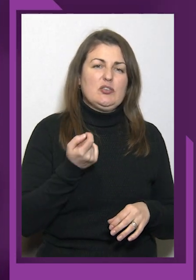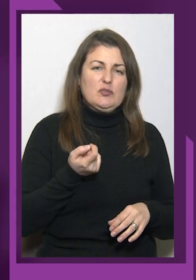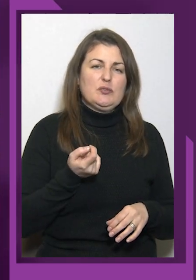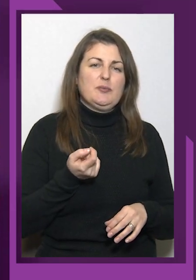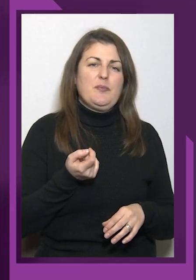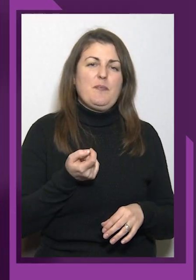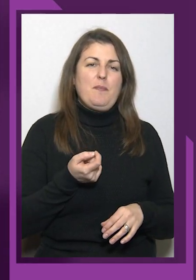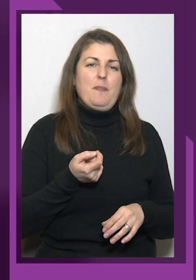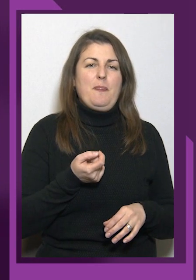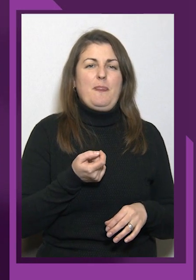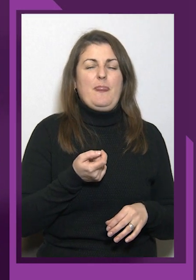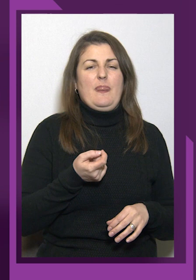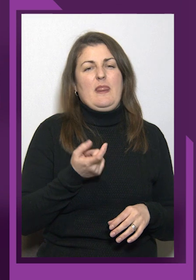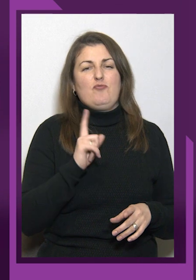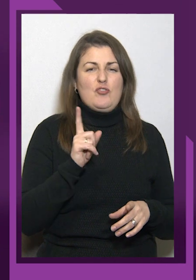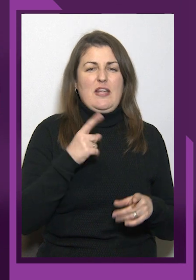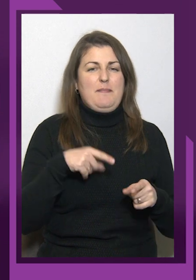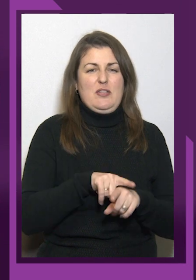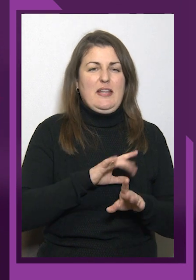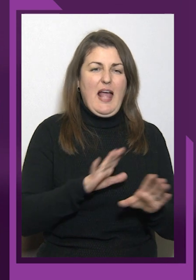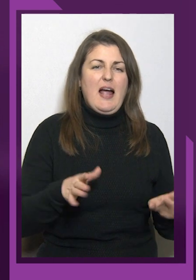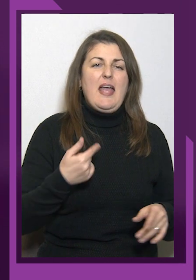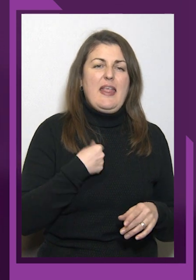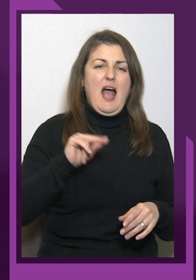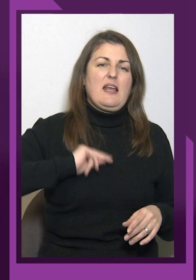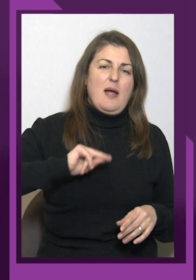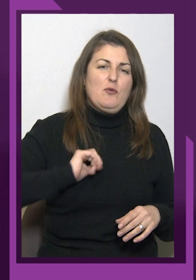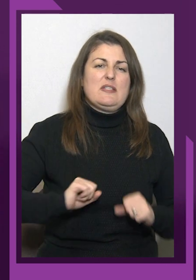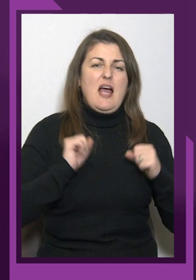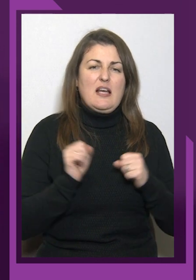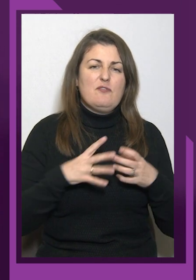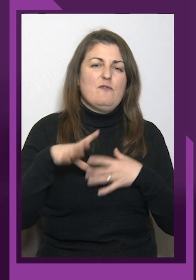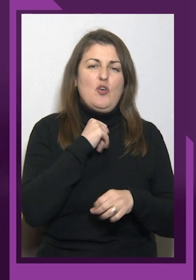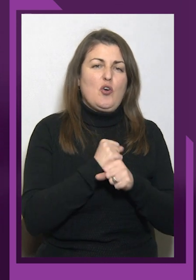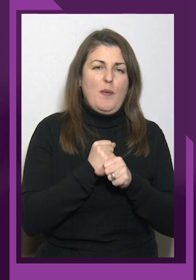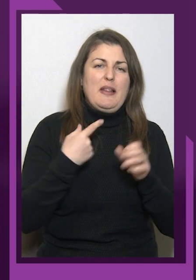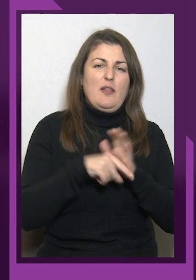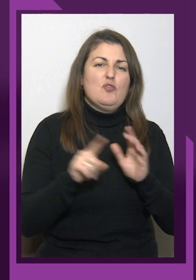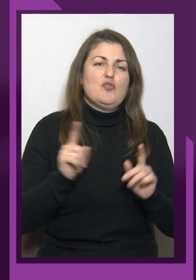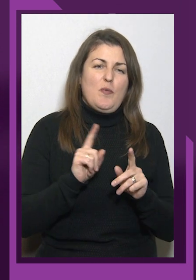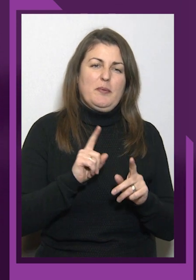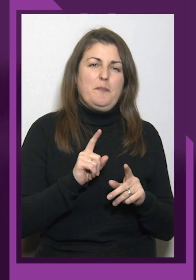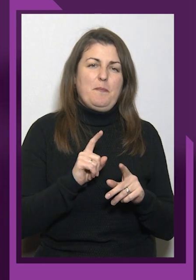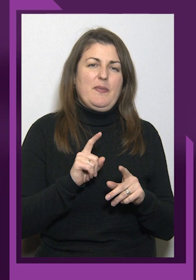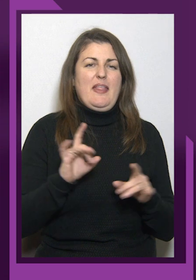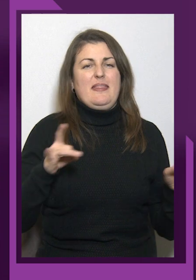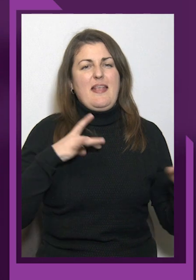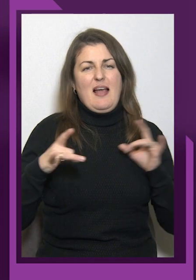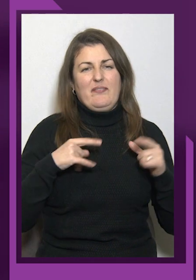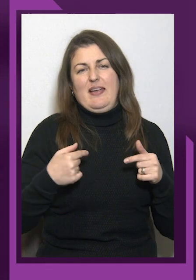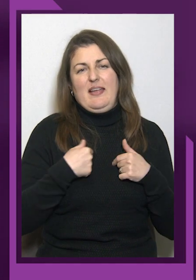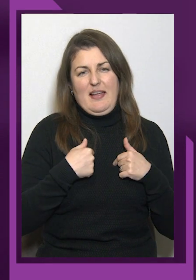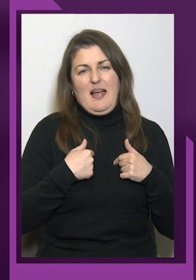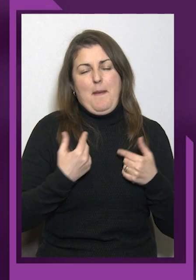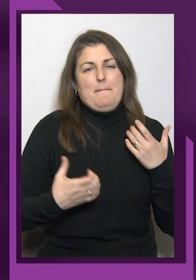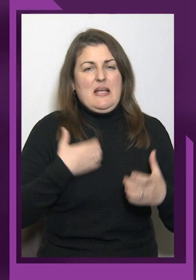працював, старався, все робив до того, щоб, ну, нерви, я переживав, нервничав, ну, і